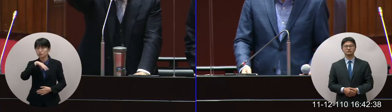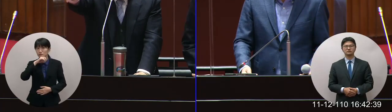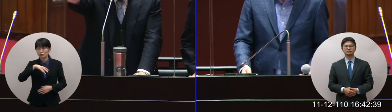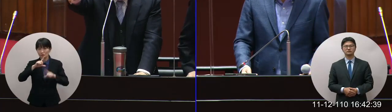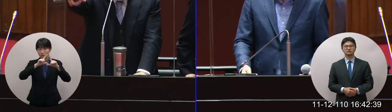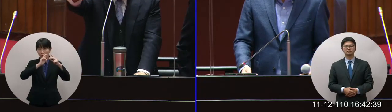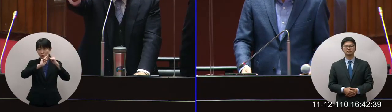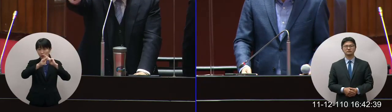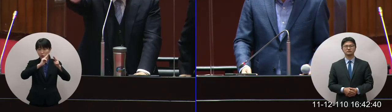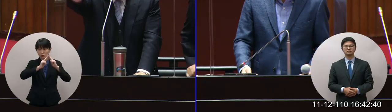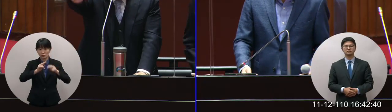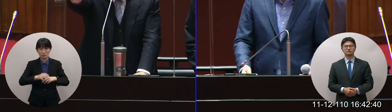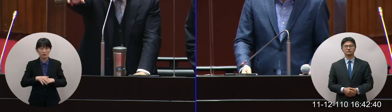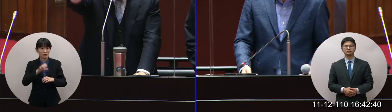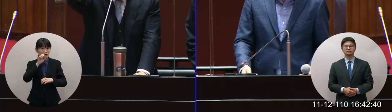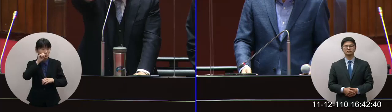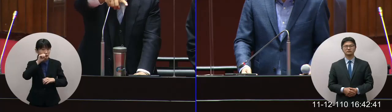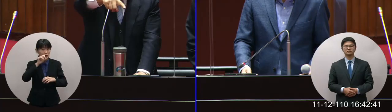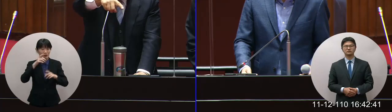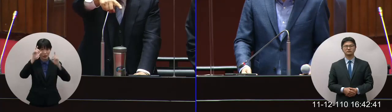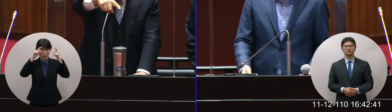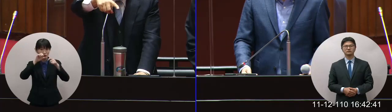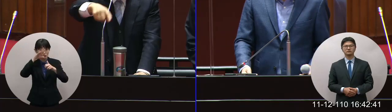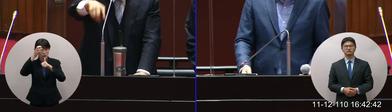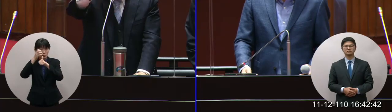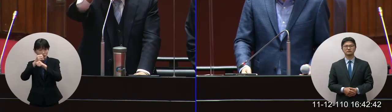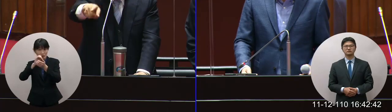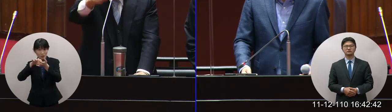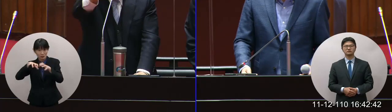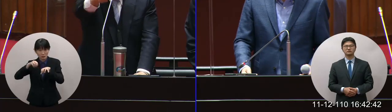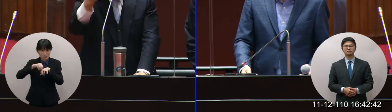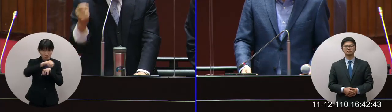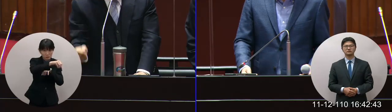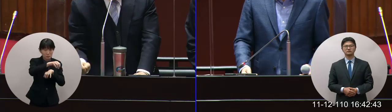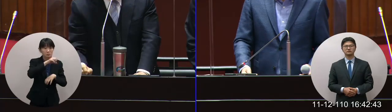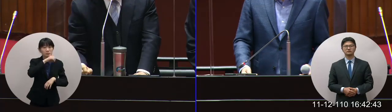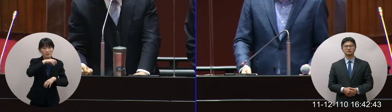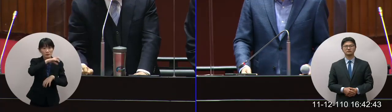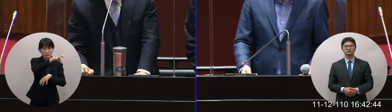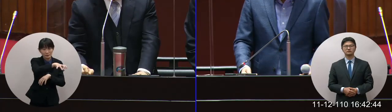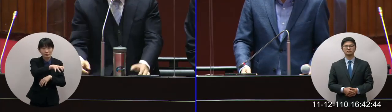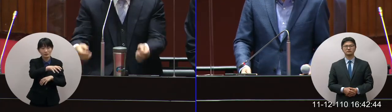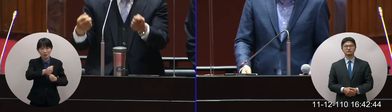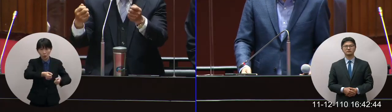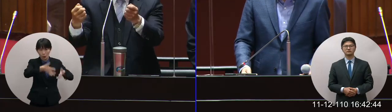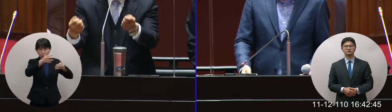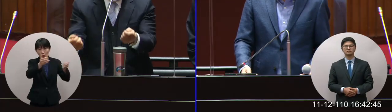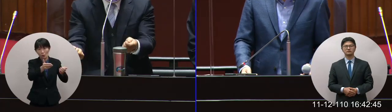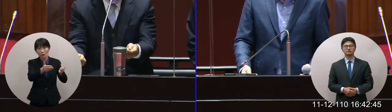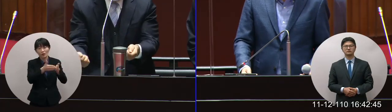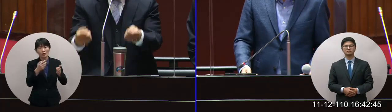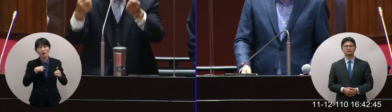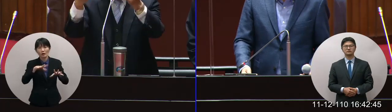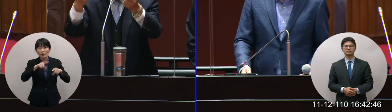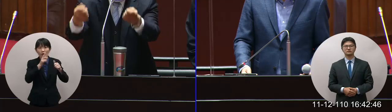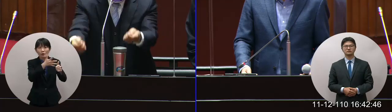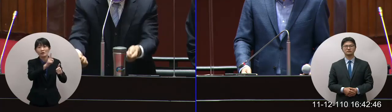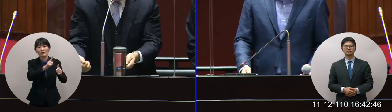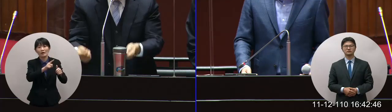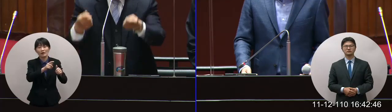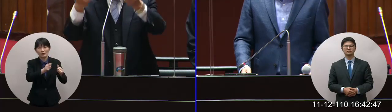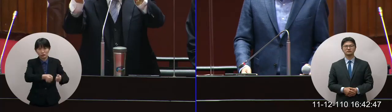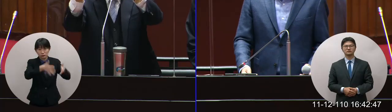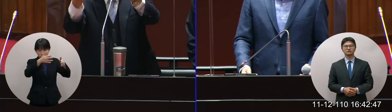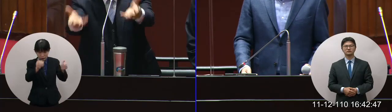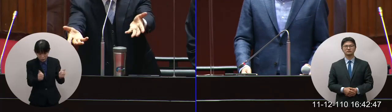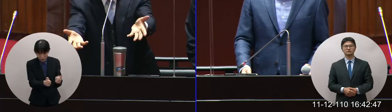五榮總高雄榮總屏東訓練有沒有我第一個就問他停車位因為來看病的來